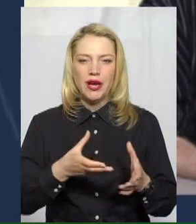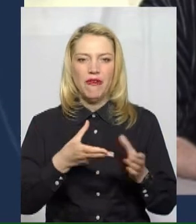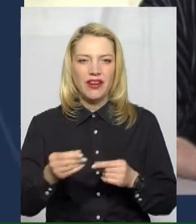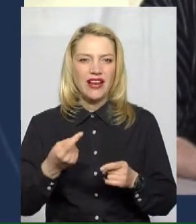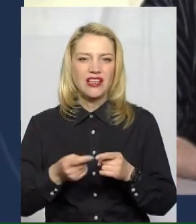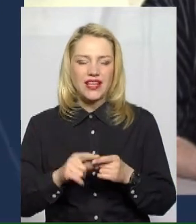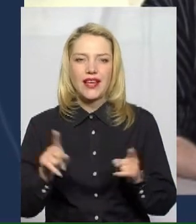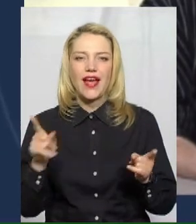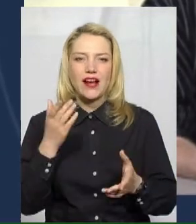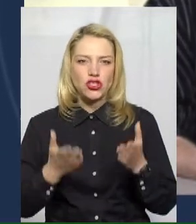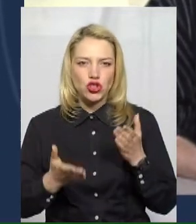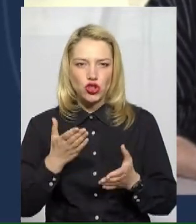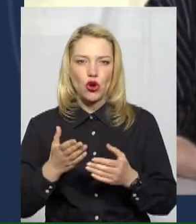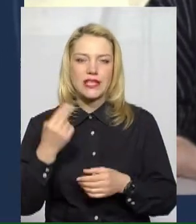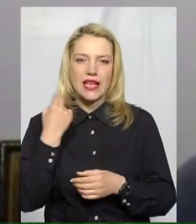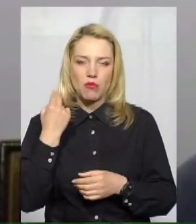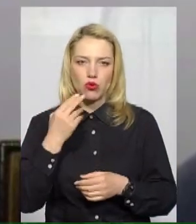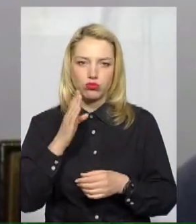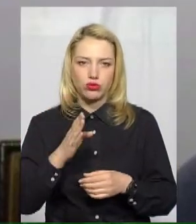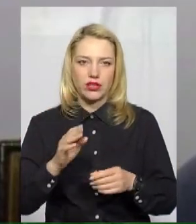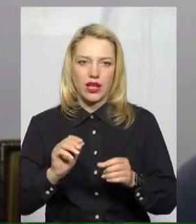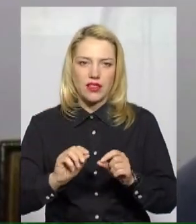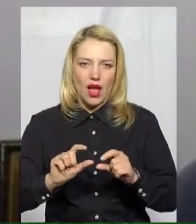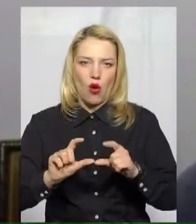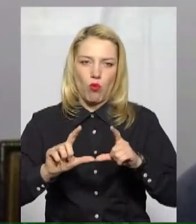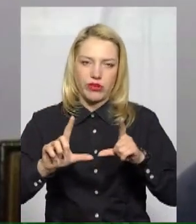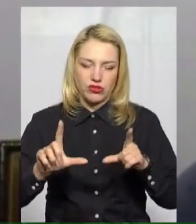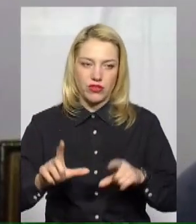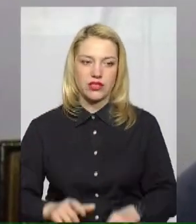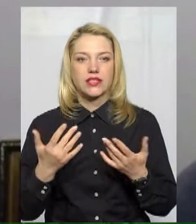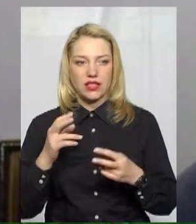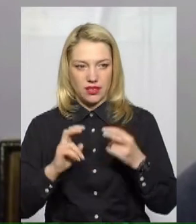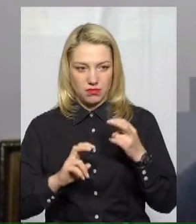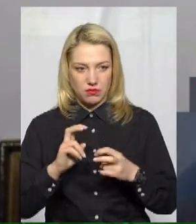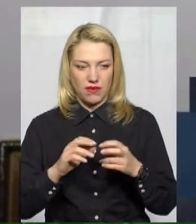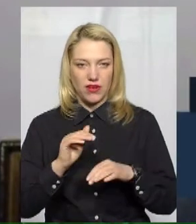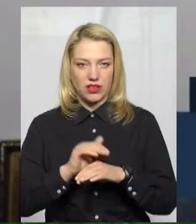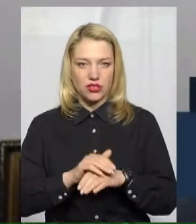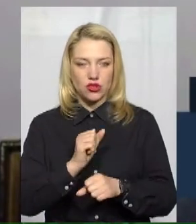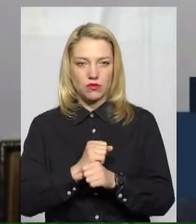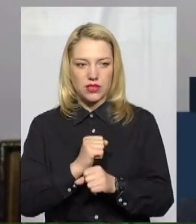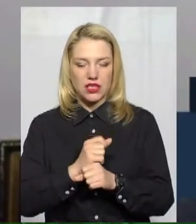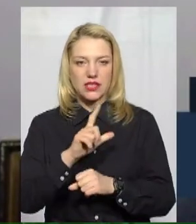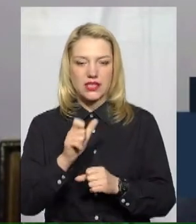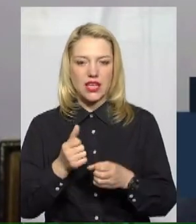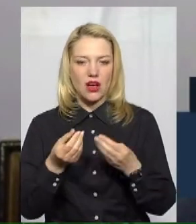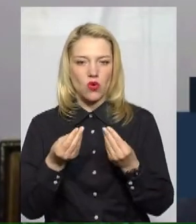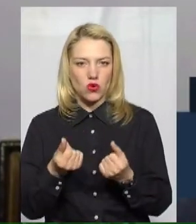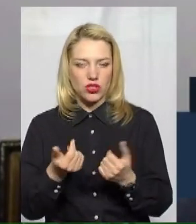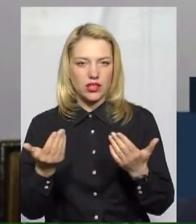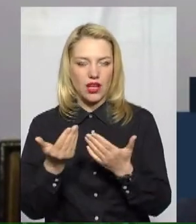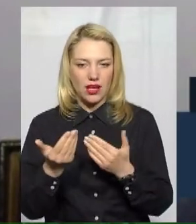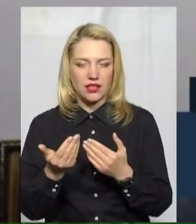накопичуватись? Оскільки підприємство фактично функціонує тільки за рахунок коштів, які